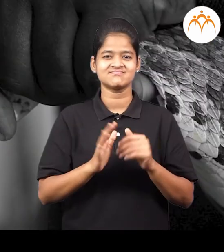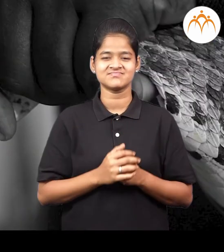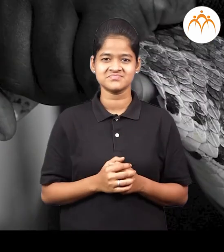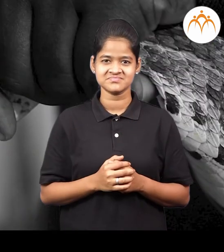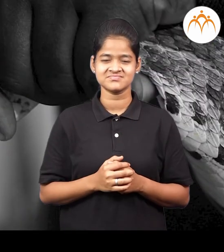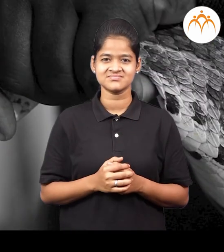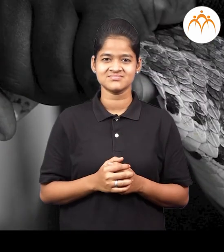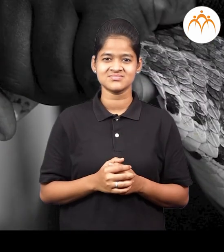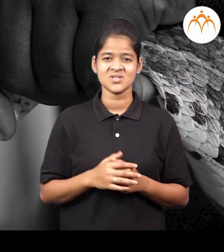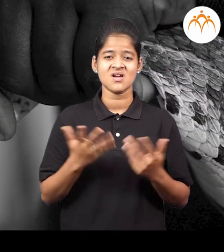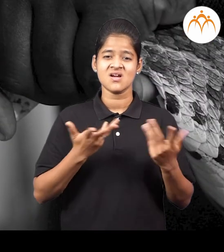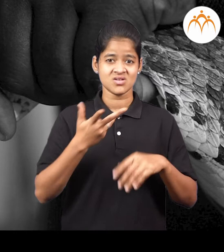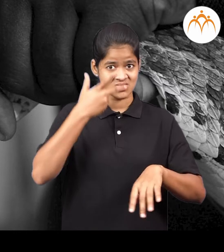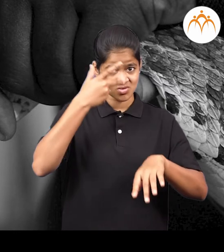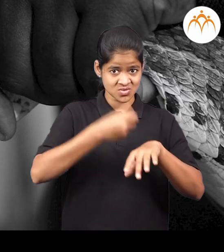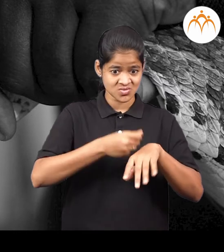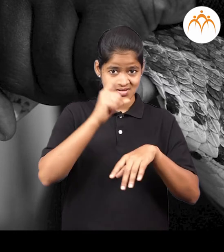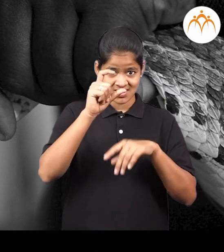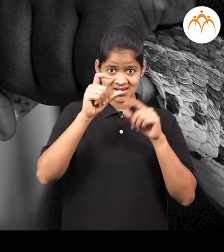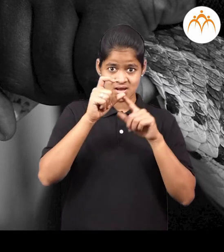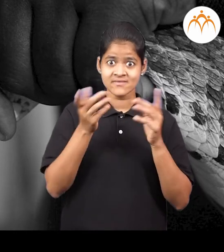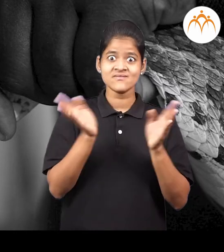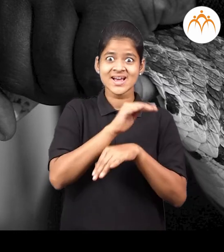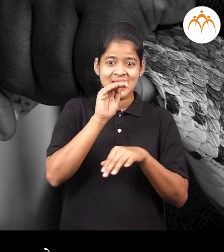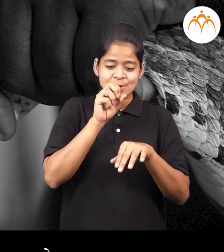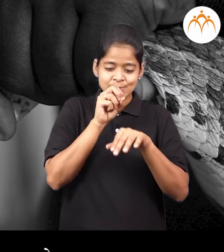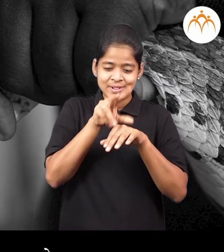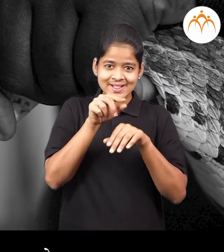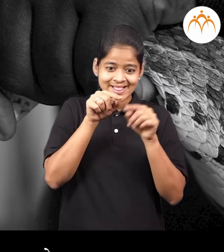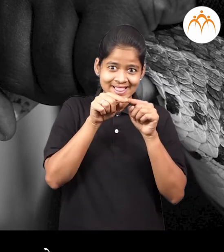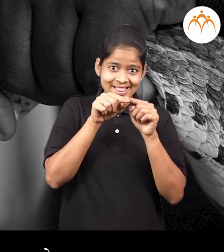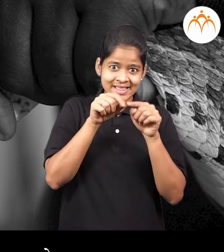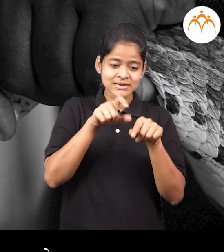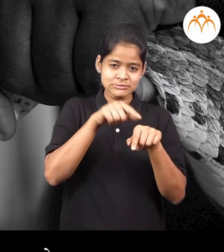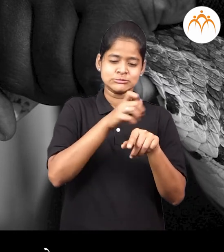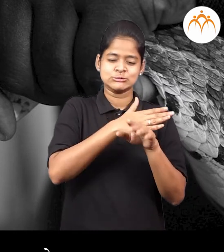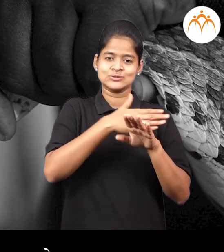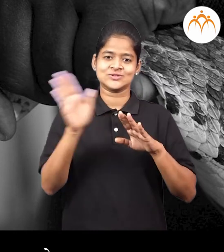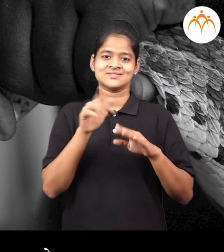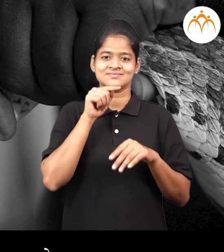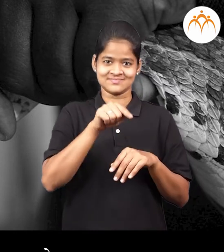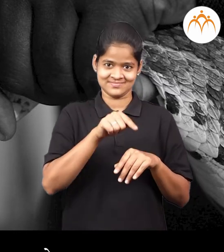सापाचा विशापासुनाच ही लस तायर करतात त्यामोय सापानना मारू नए